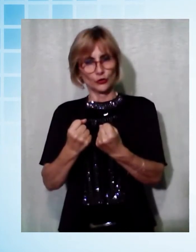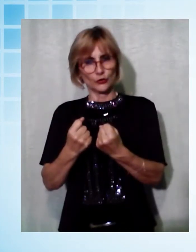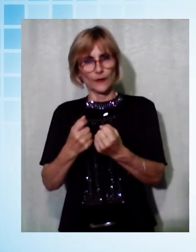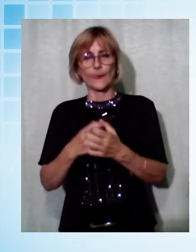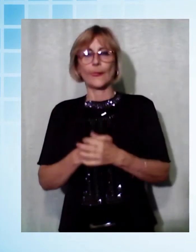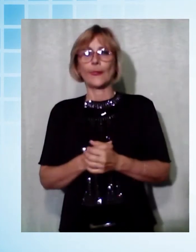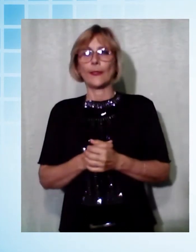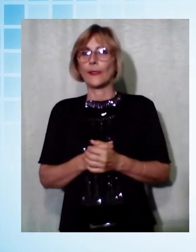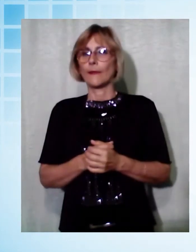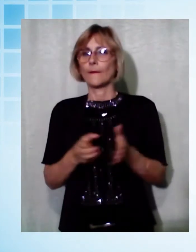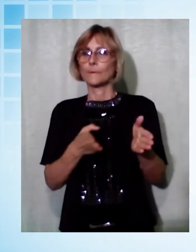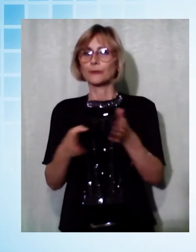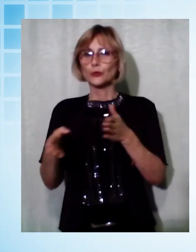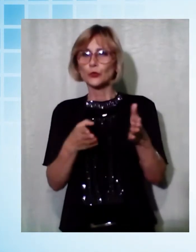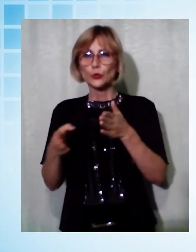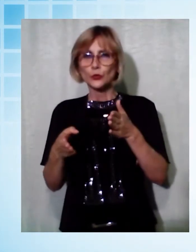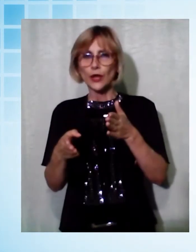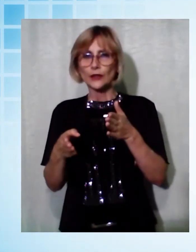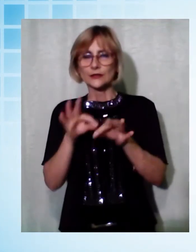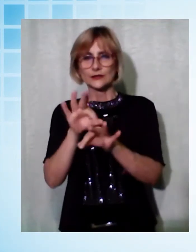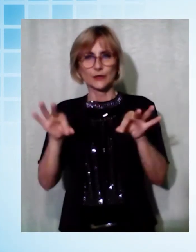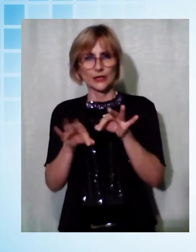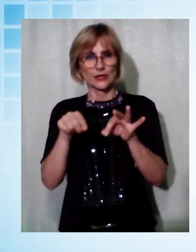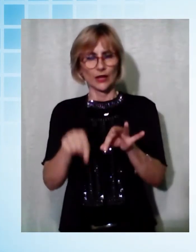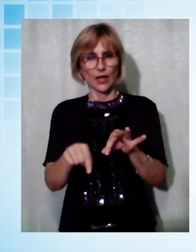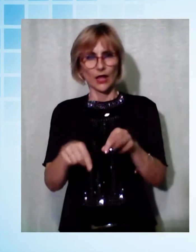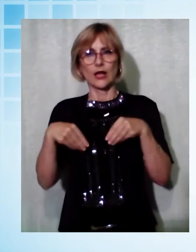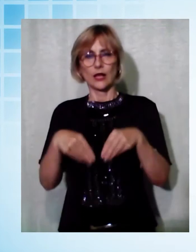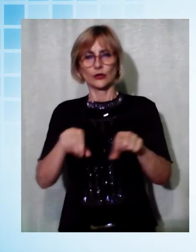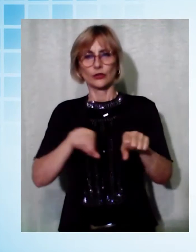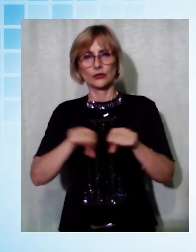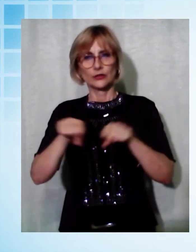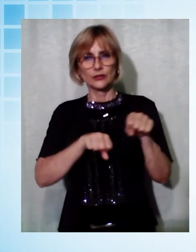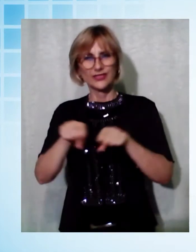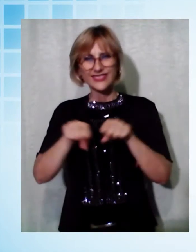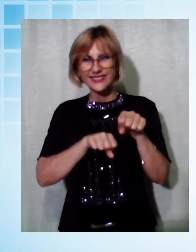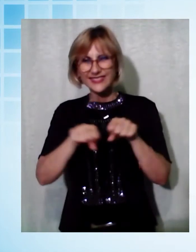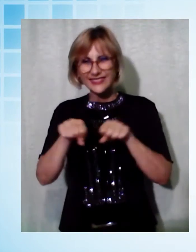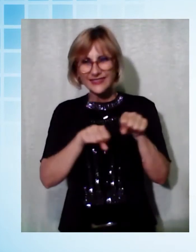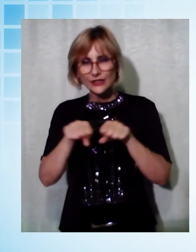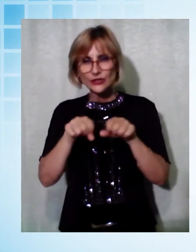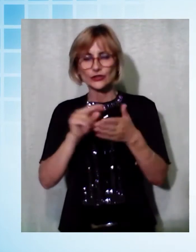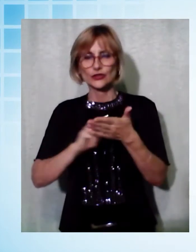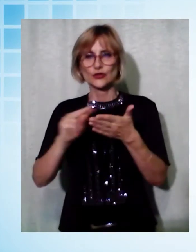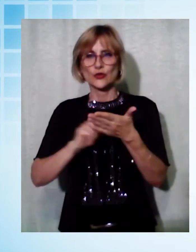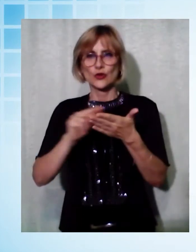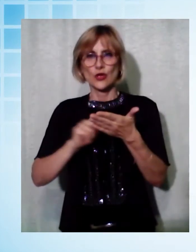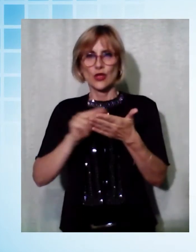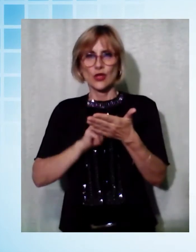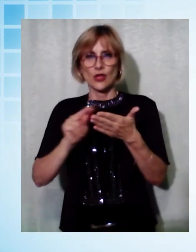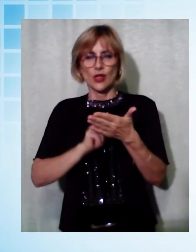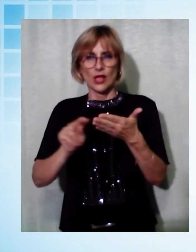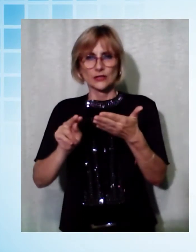Durante l'evento al quale hanno partecipato la dirigente scolastica Maria Cristina Pettorini, il coordinatore dell'ufficio scolastico